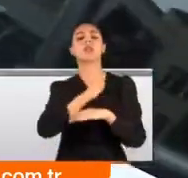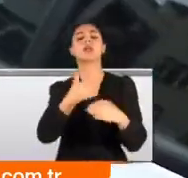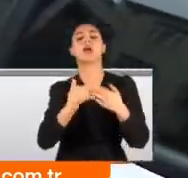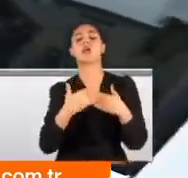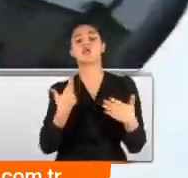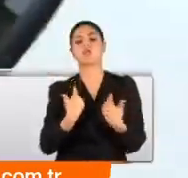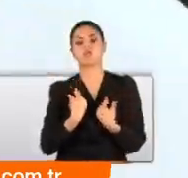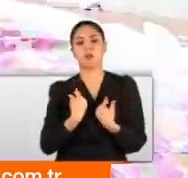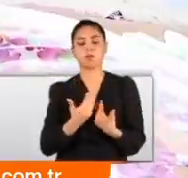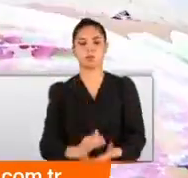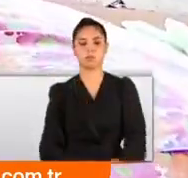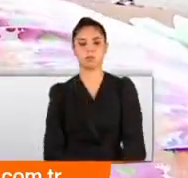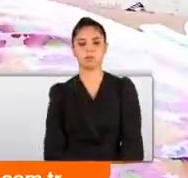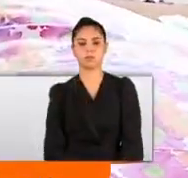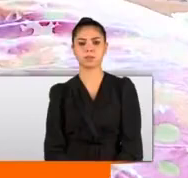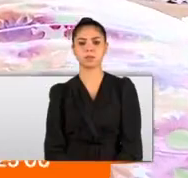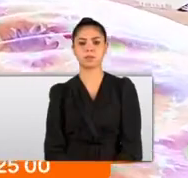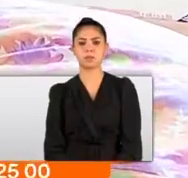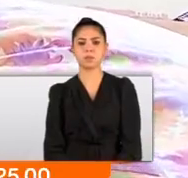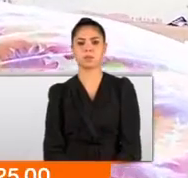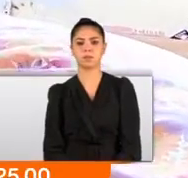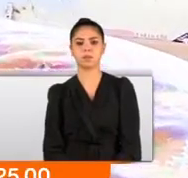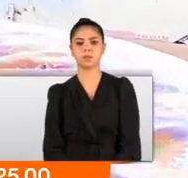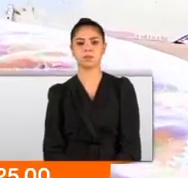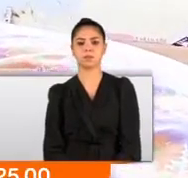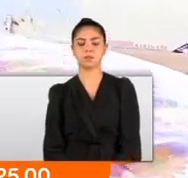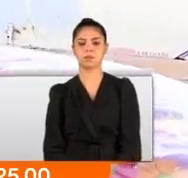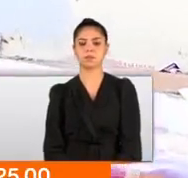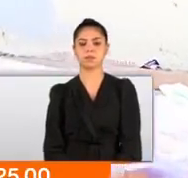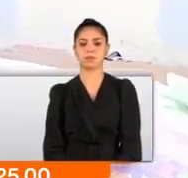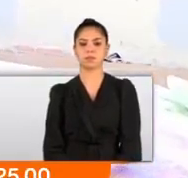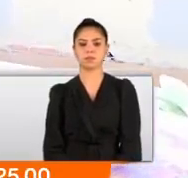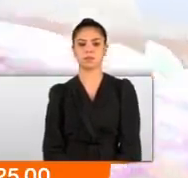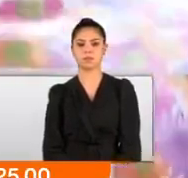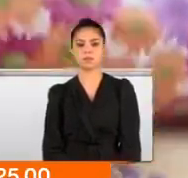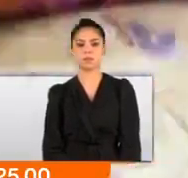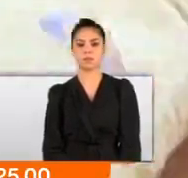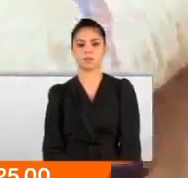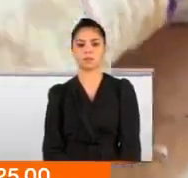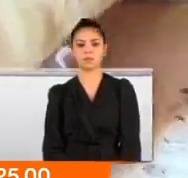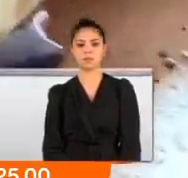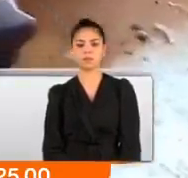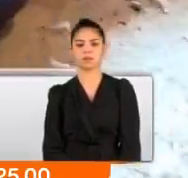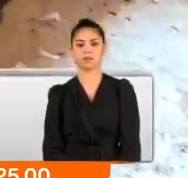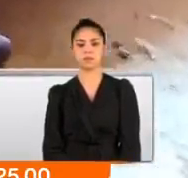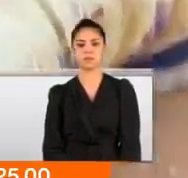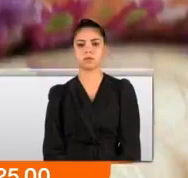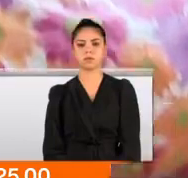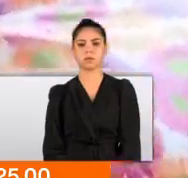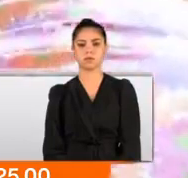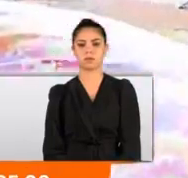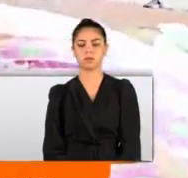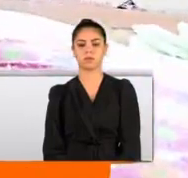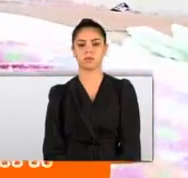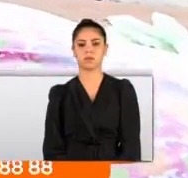edilecek? Yok yavrum yok. Siz gece uyumaya geldiniz de burası var mıydı bu şekilde bu yatak? Böyleydi aynen. Böyle